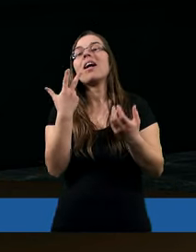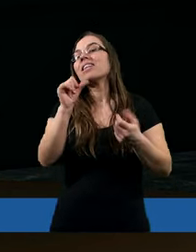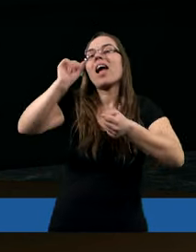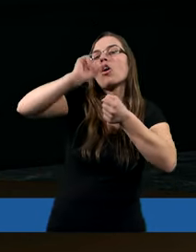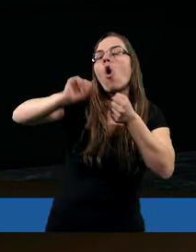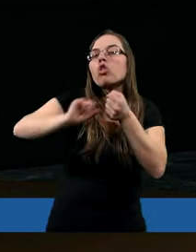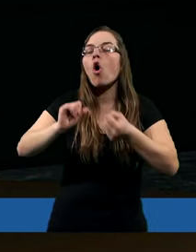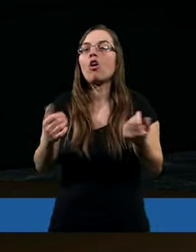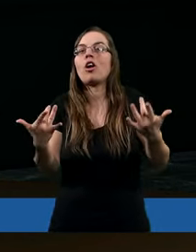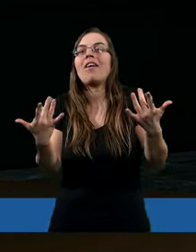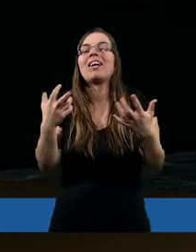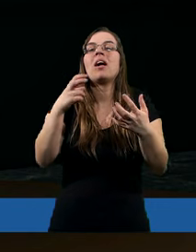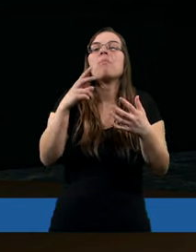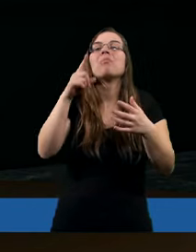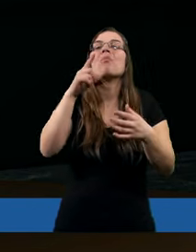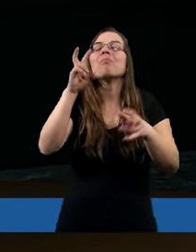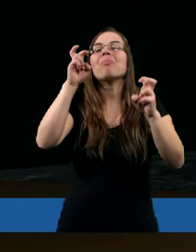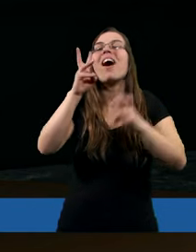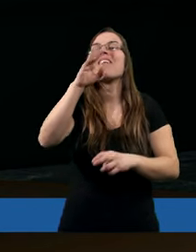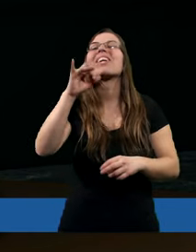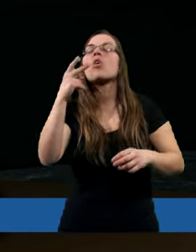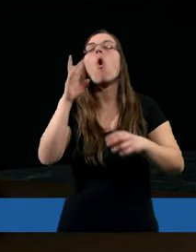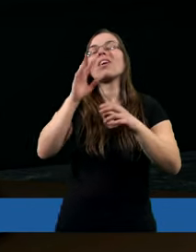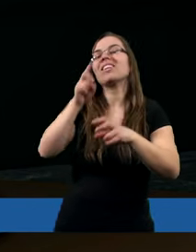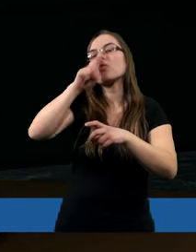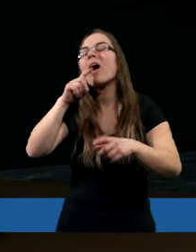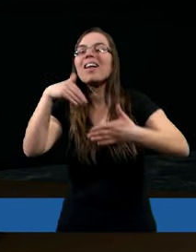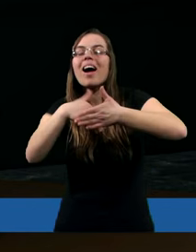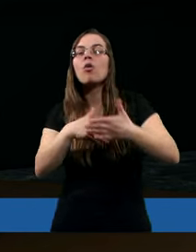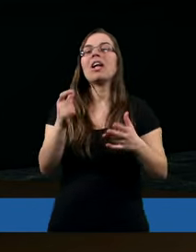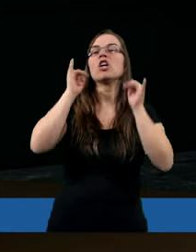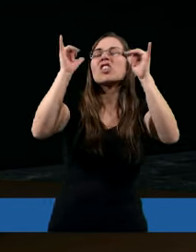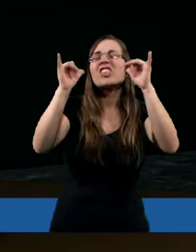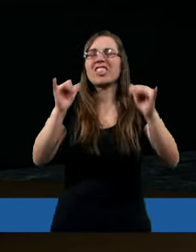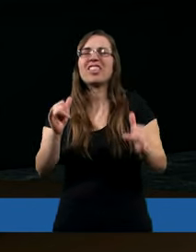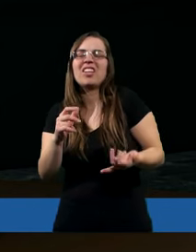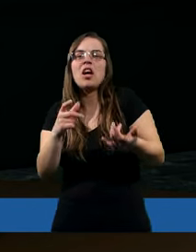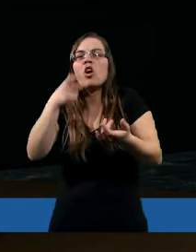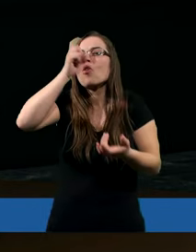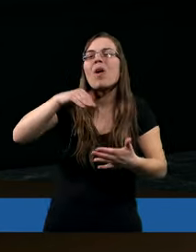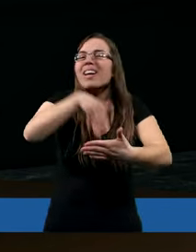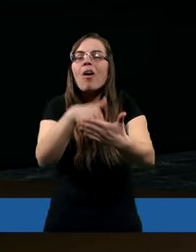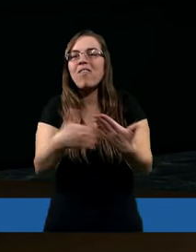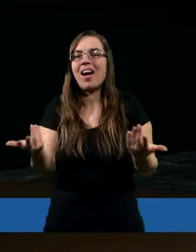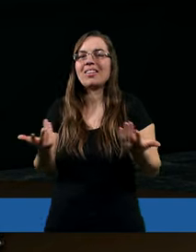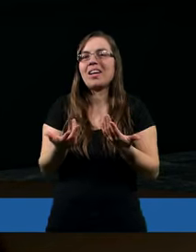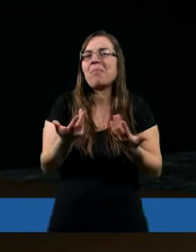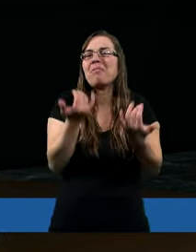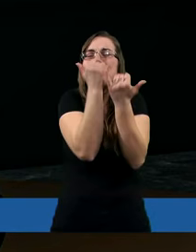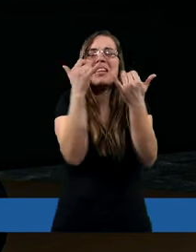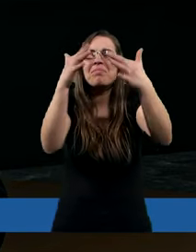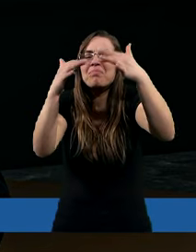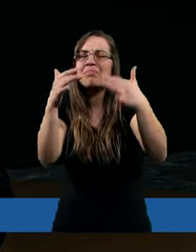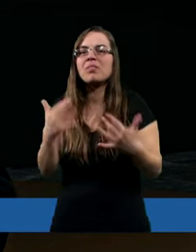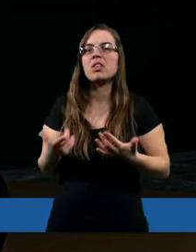niekontrolowane wyskoki, że tak powiem. gniew, krzyk, złorzeczenie. Niech będą